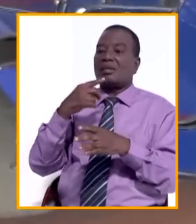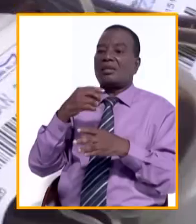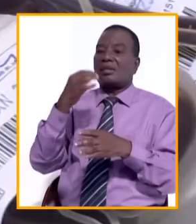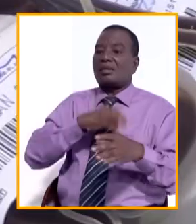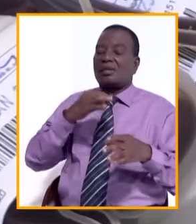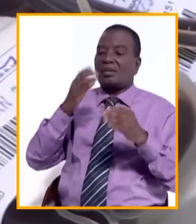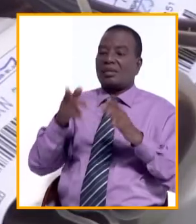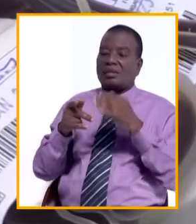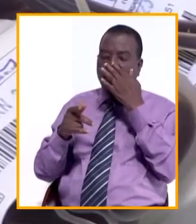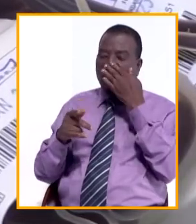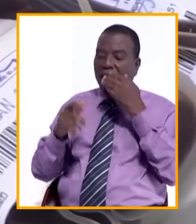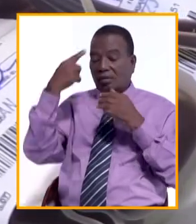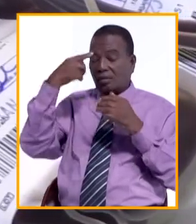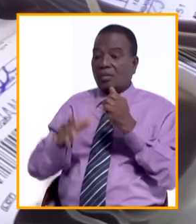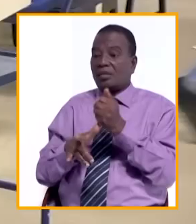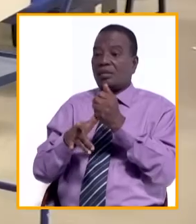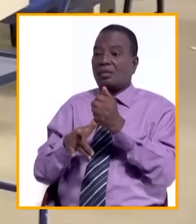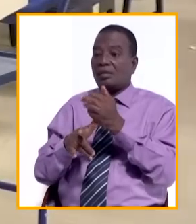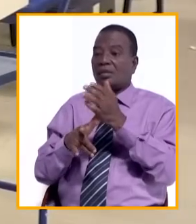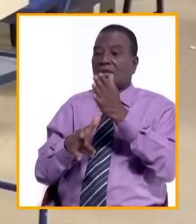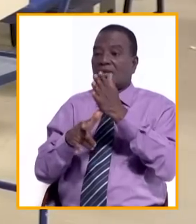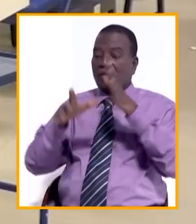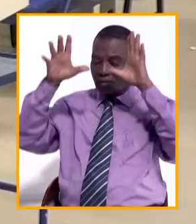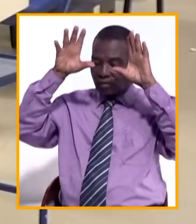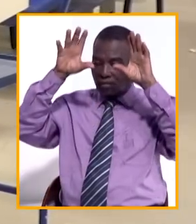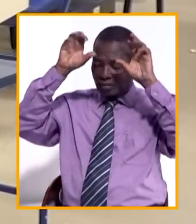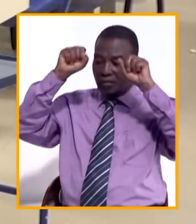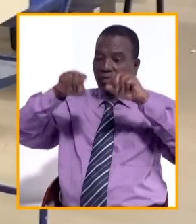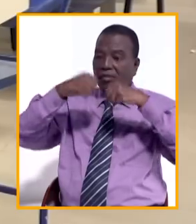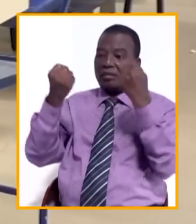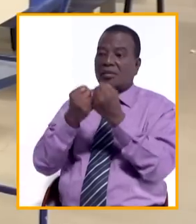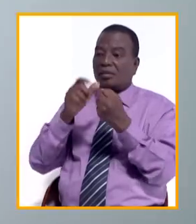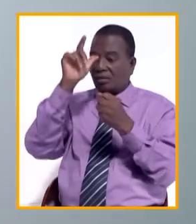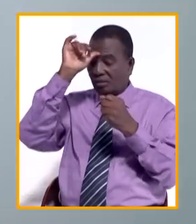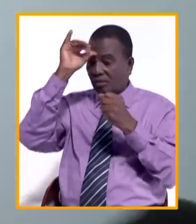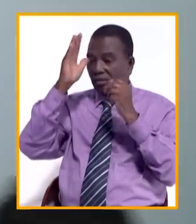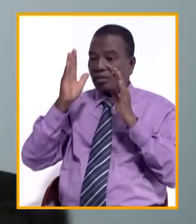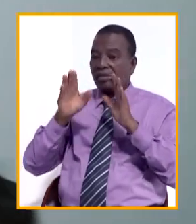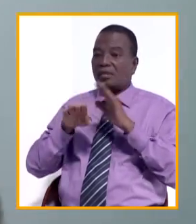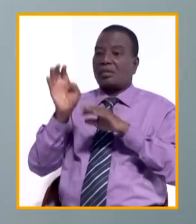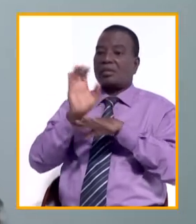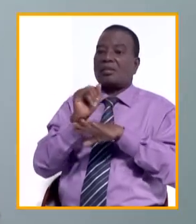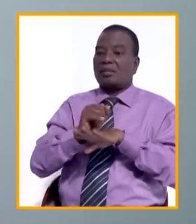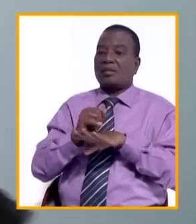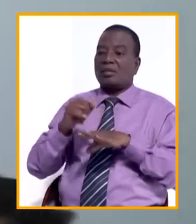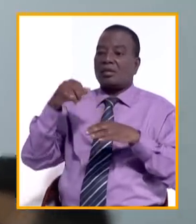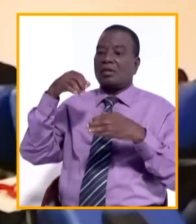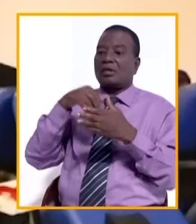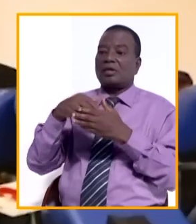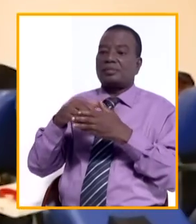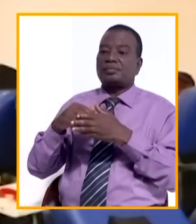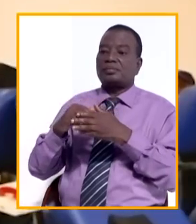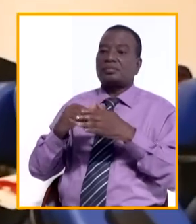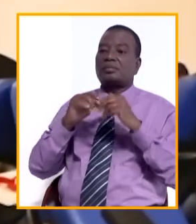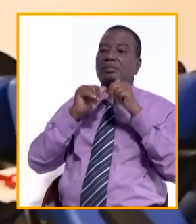besoin ça. Pour le vice-président de l'association des ressortissants indiens Côte d'Ivoire, cette action renforce la cohésion ivoiro-indienne.